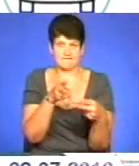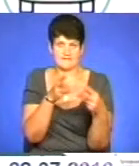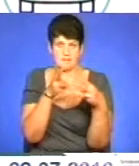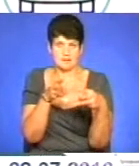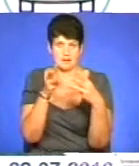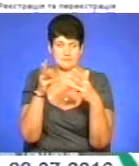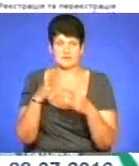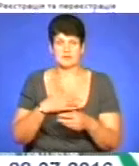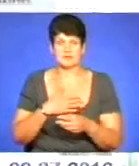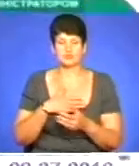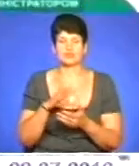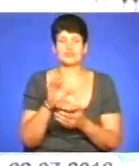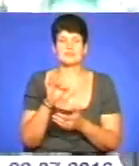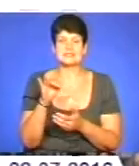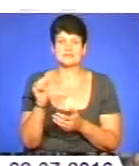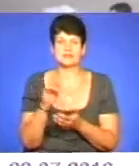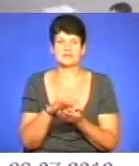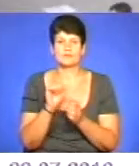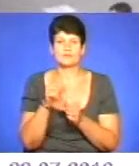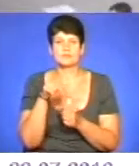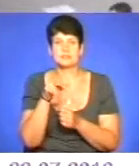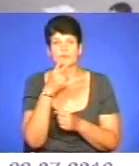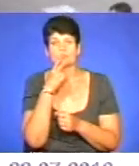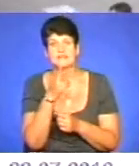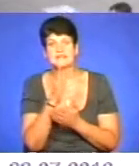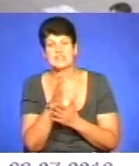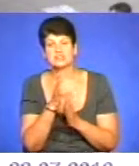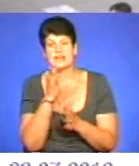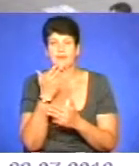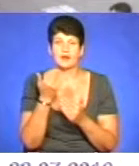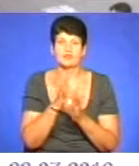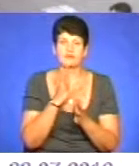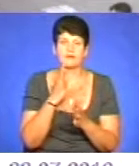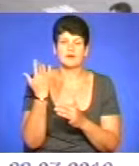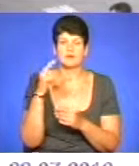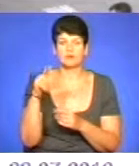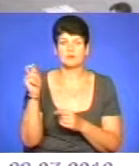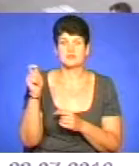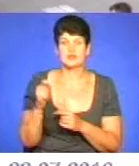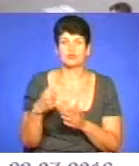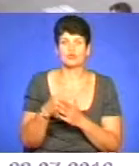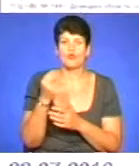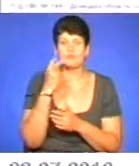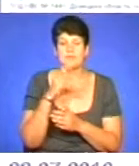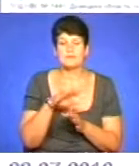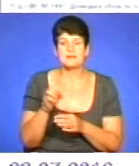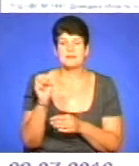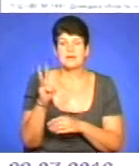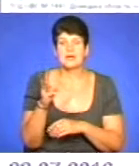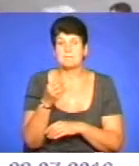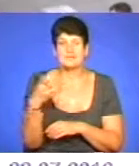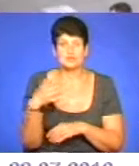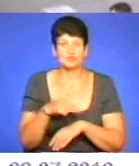нашому головному сервісному центрі. Можуть зайти, в будь час подивитися, чи є черга, чи нема черга. Раніше люди приїжджали до обіда, після обіда в нас вже після 15 годин абсолютно